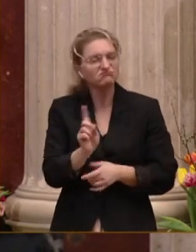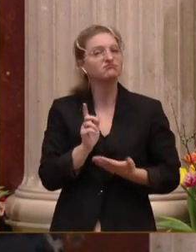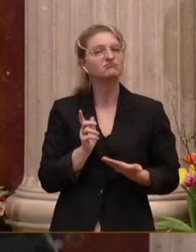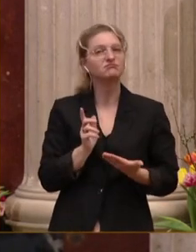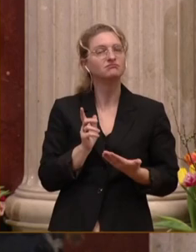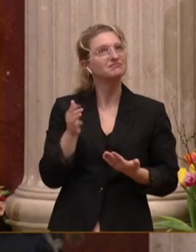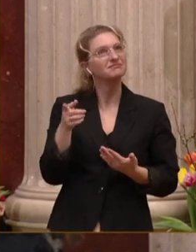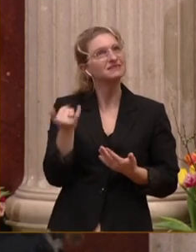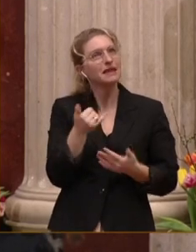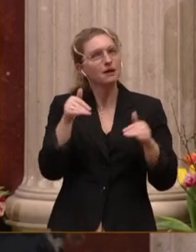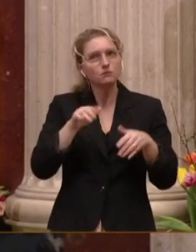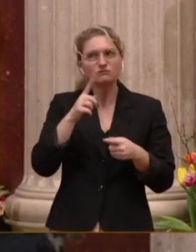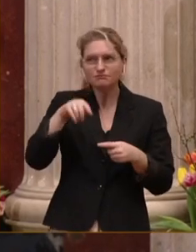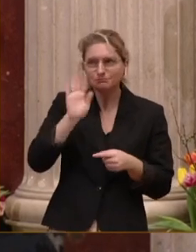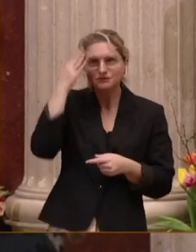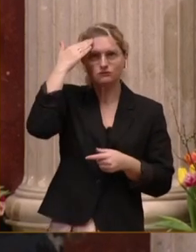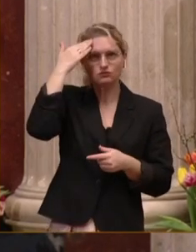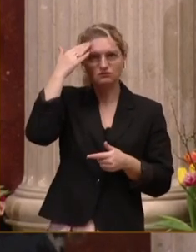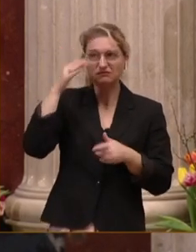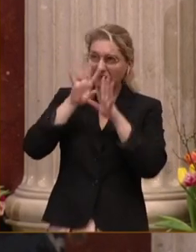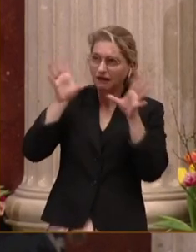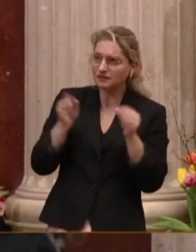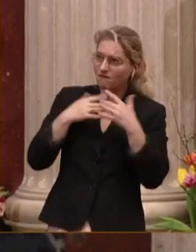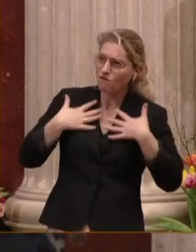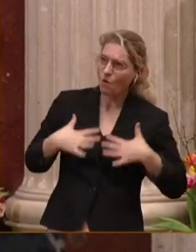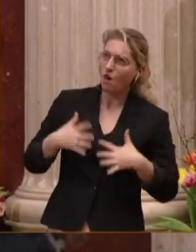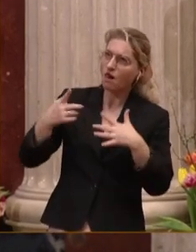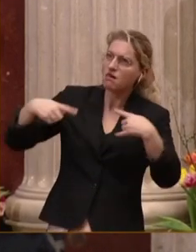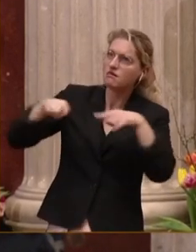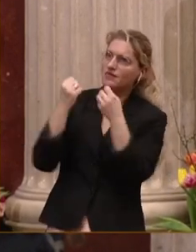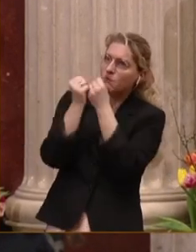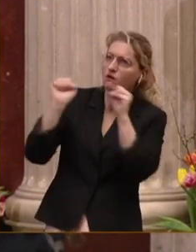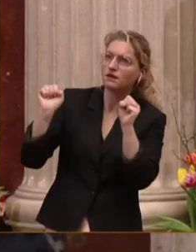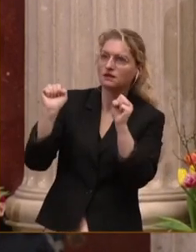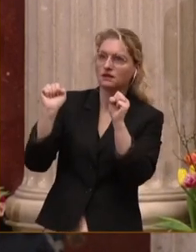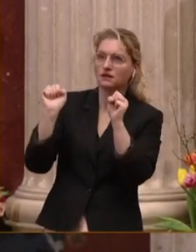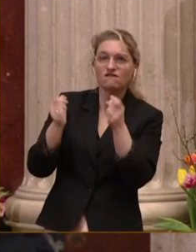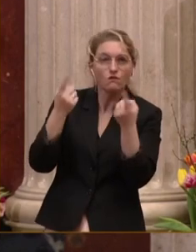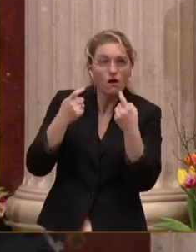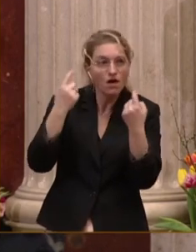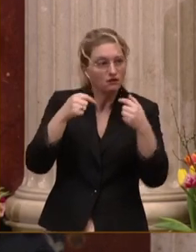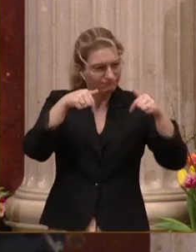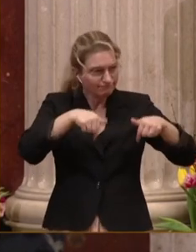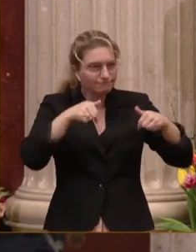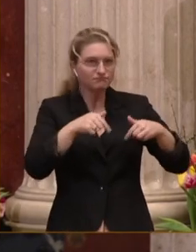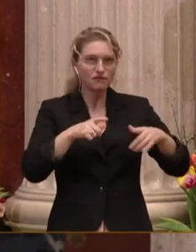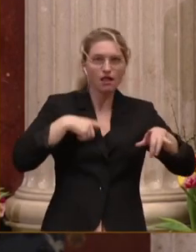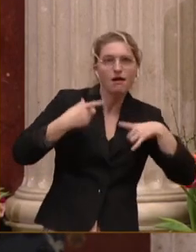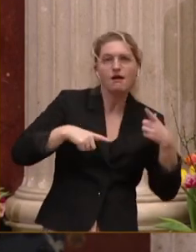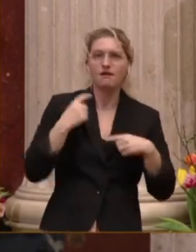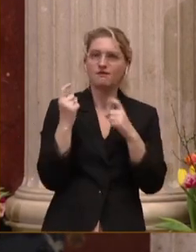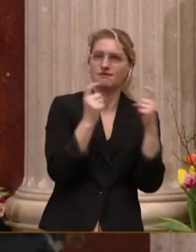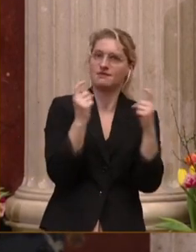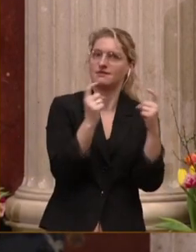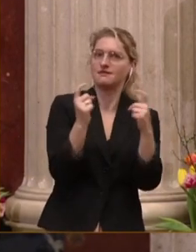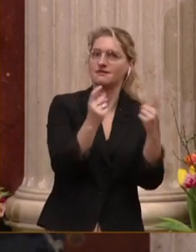halten. Das Gesamtwohl in einer Demokratie entspringt der lebhaften Diskussion. Und das möchte ich